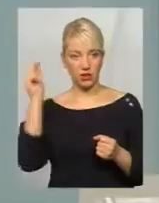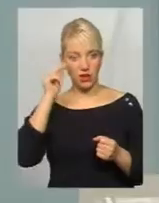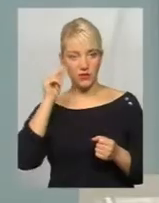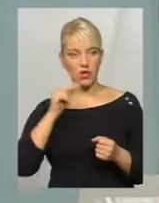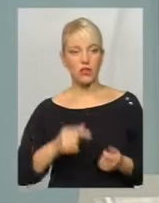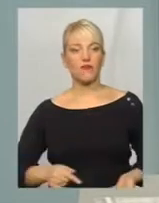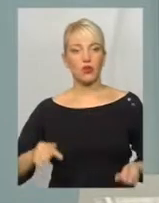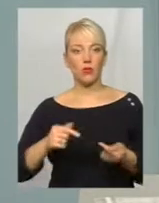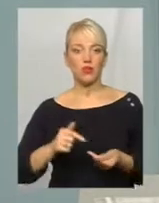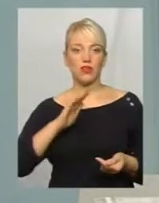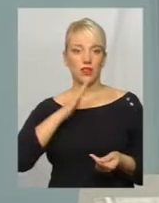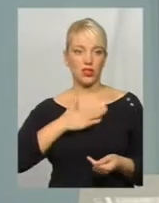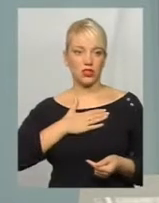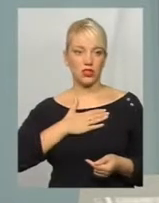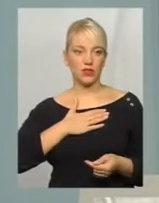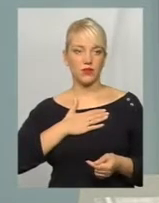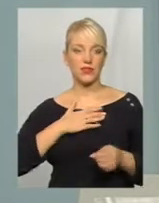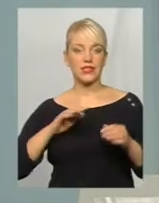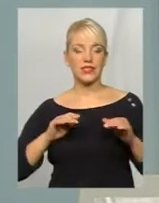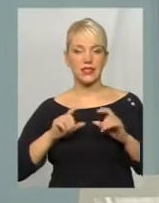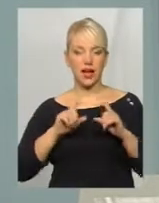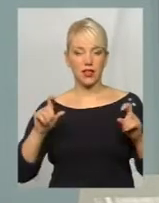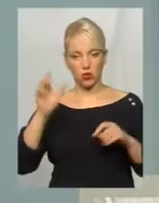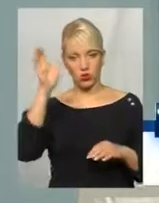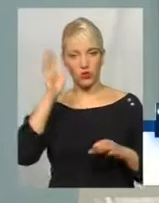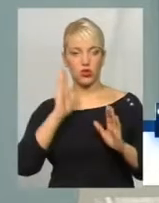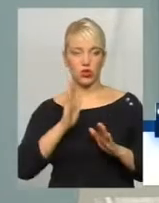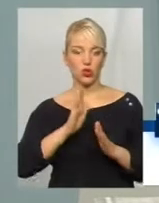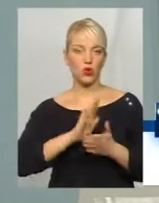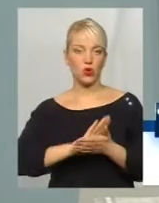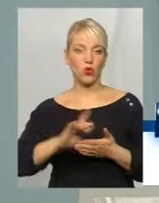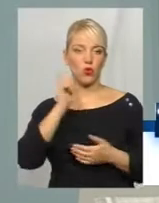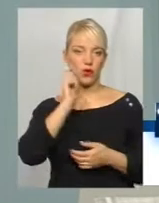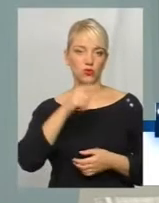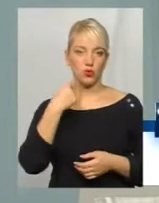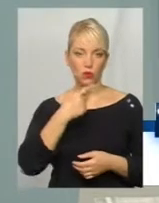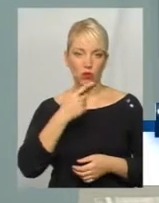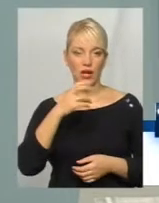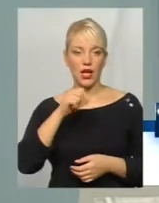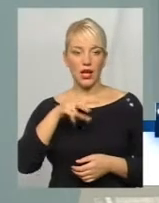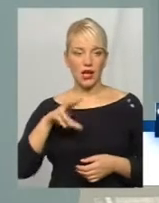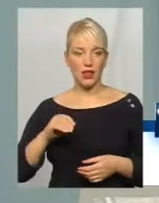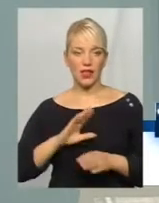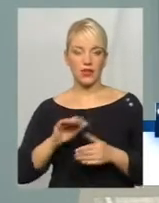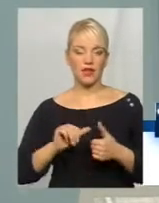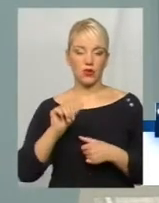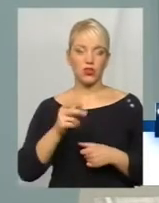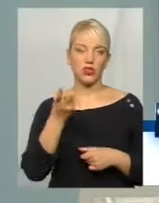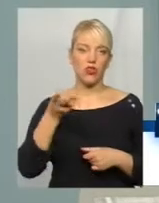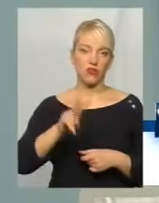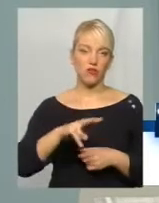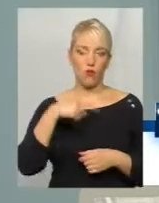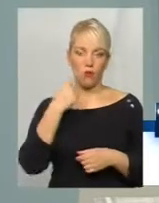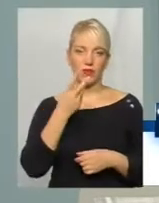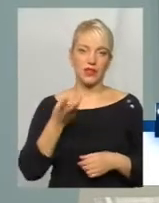відповідно у наших закладах освіти української мови. Але, знову ж таки, не виключається двомовність і навіть